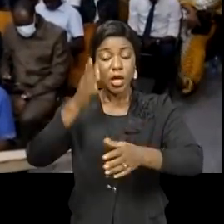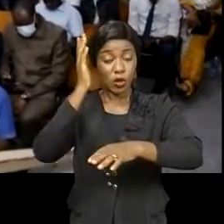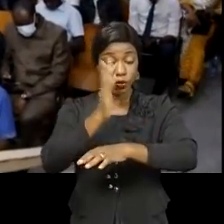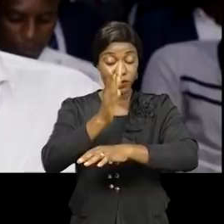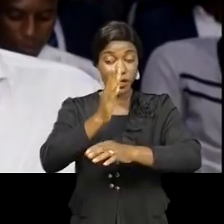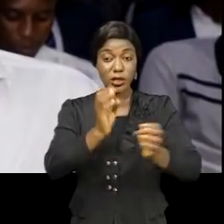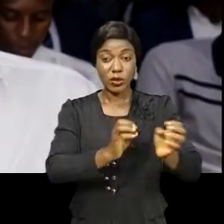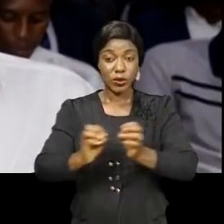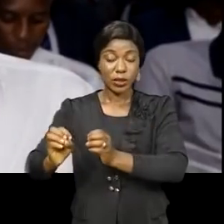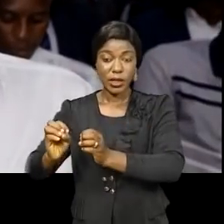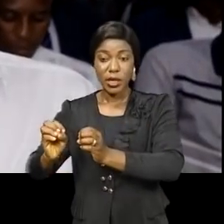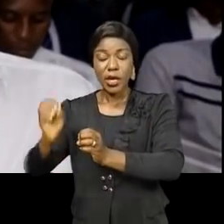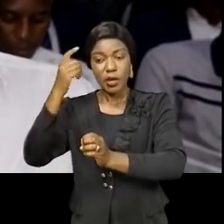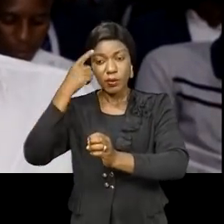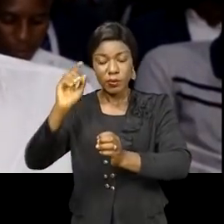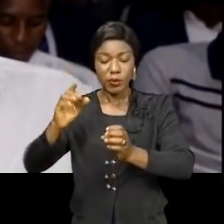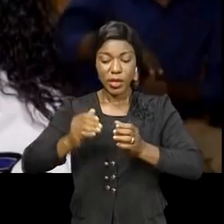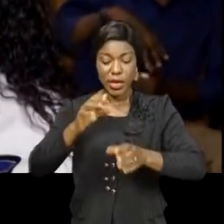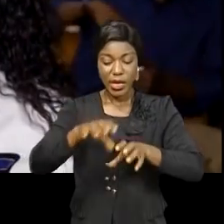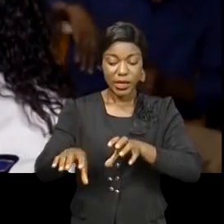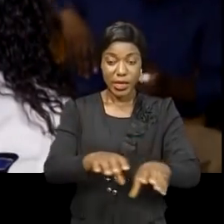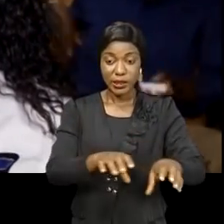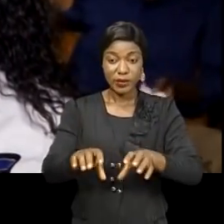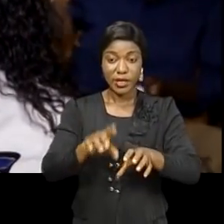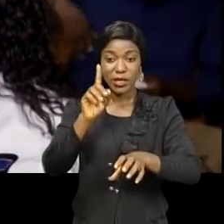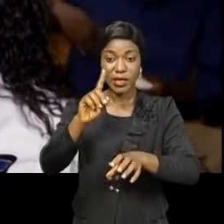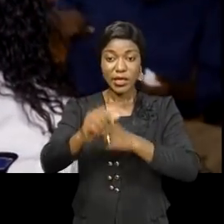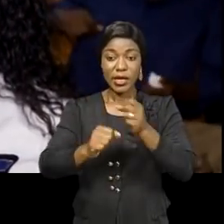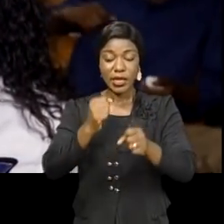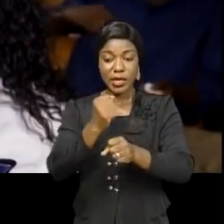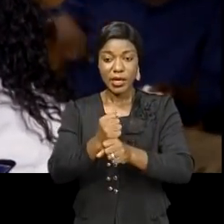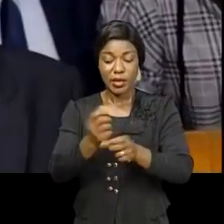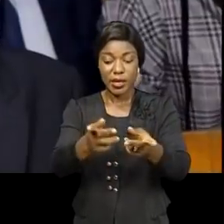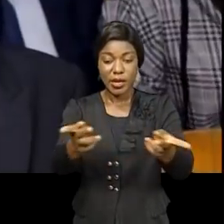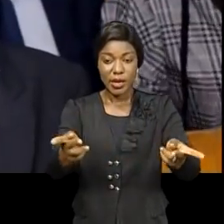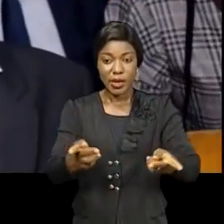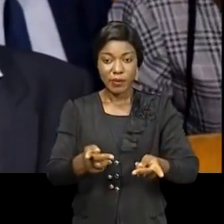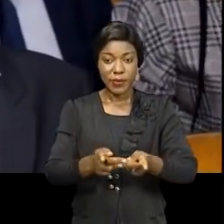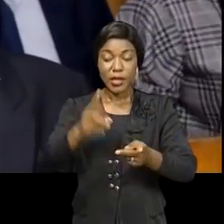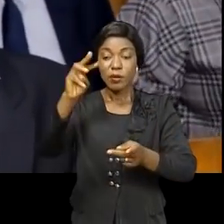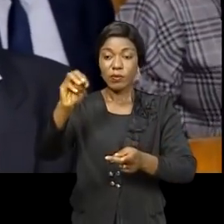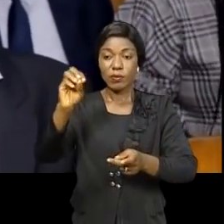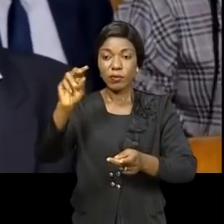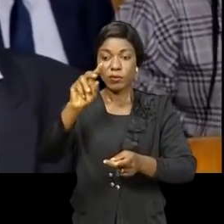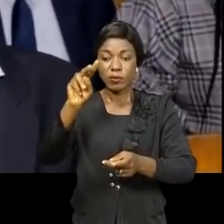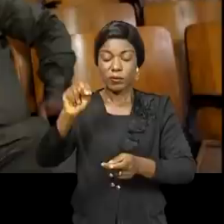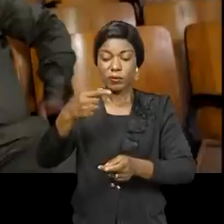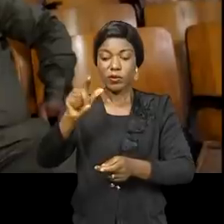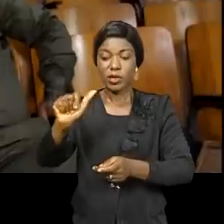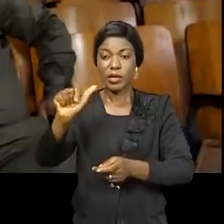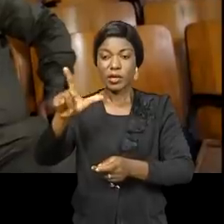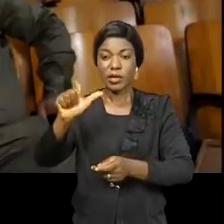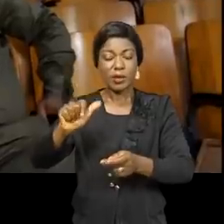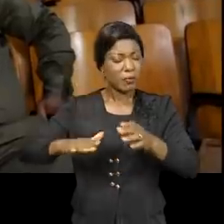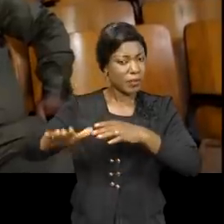a été organisée en marche des activités marquant une année de l'existence de l'espace inter-mongalais et de partout à travers le